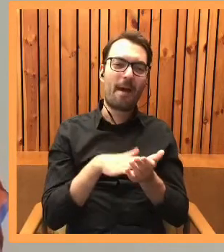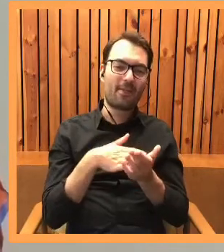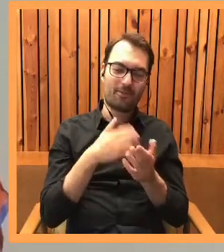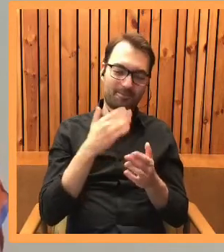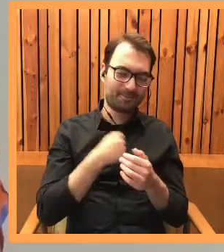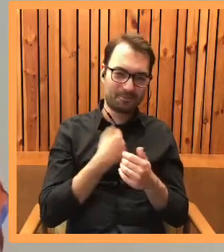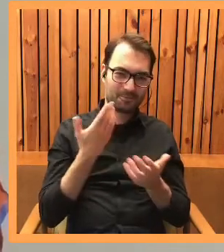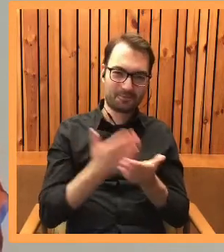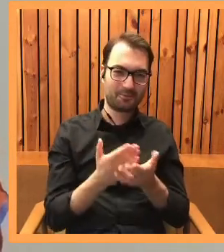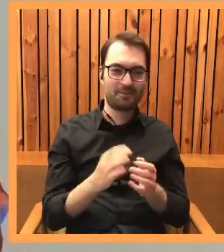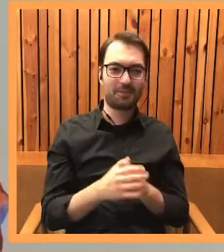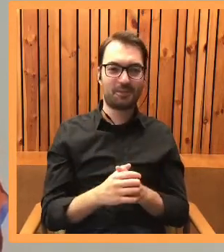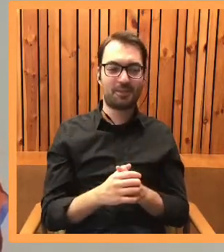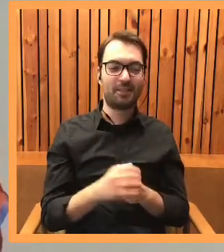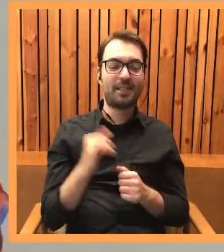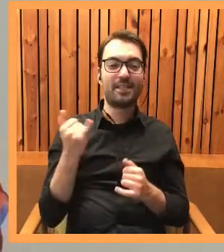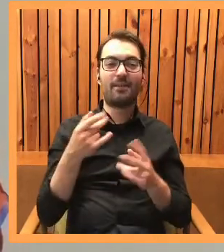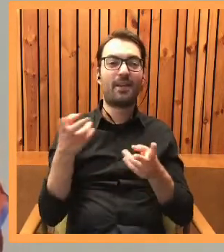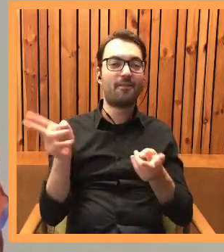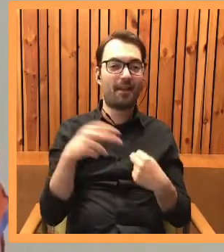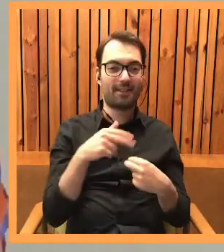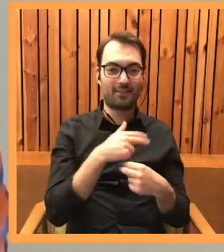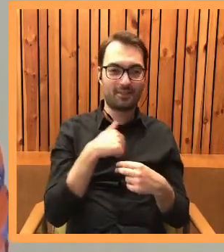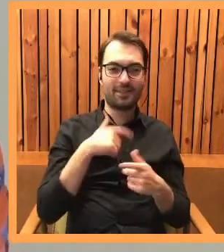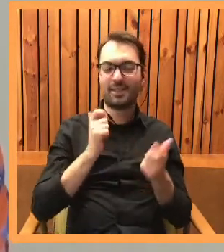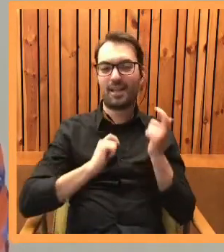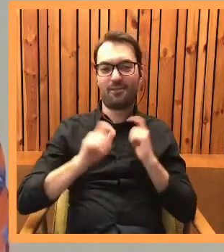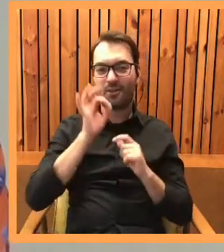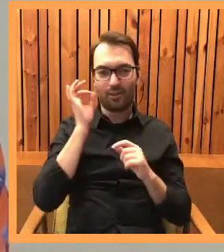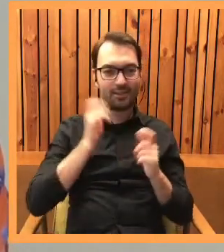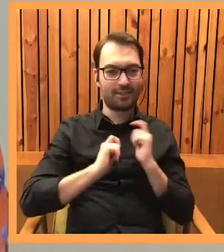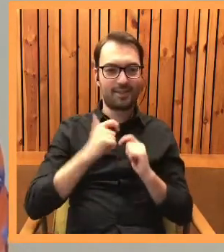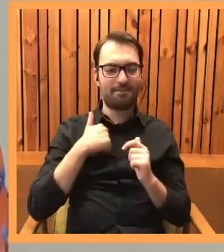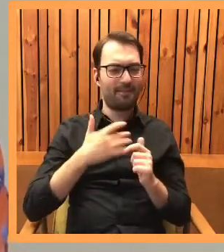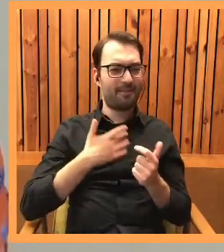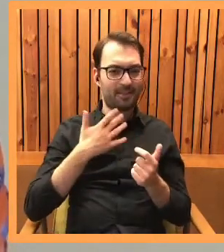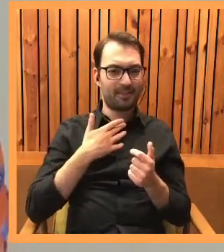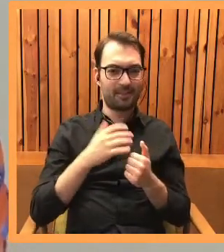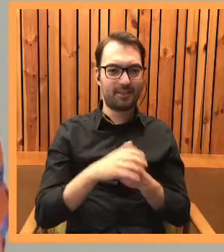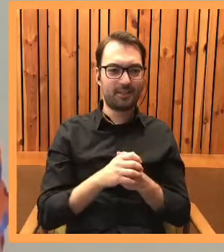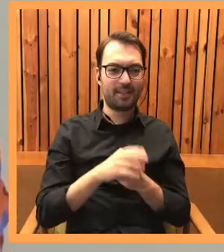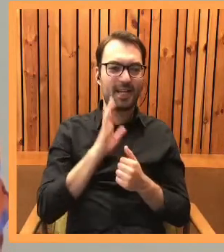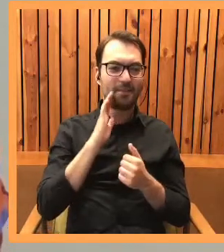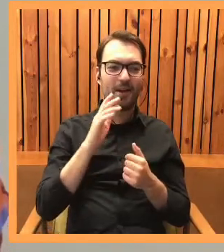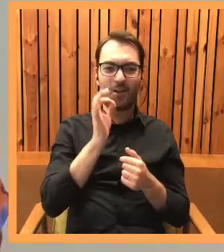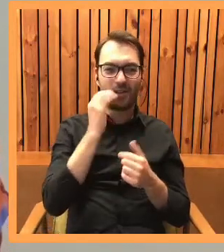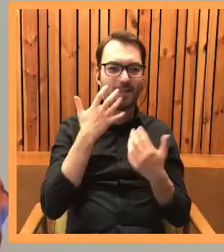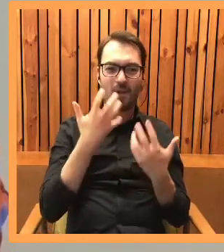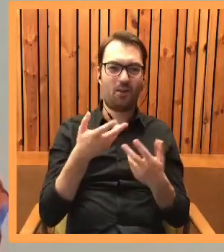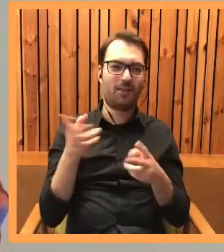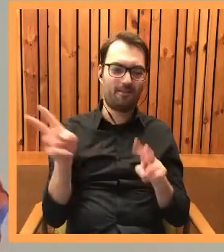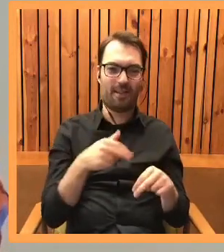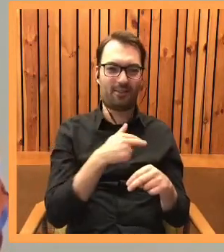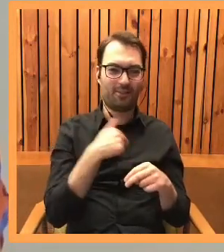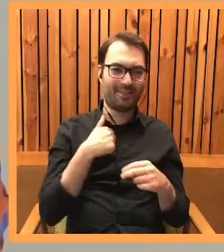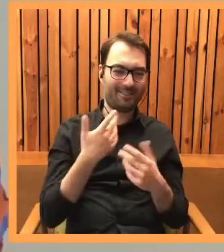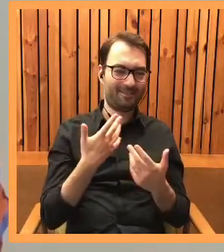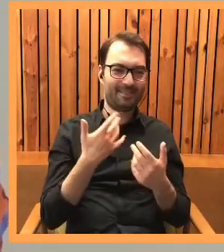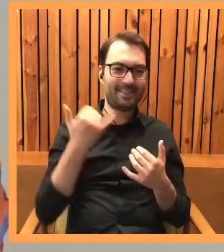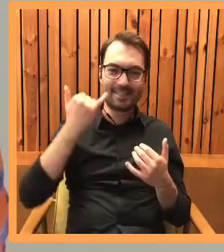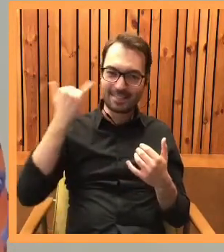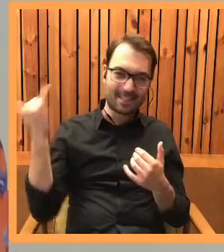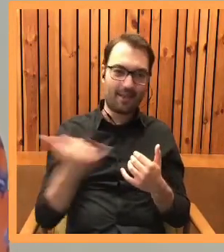I zdecydowanie wracają z tych wakacji zadowolone. Mam wręcz wrażenie, że nie mają ochoty wracać do naszego mieszkania, bo